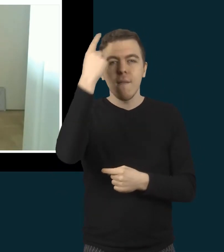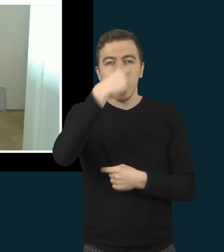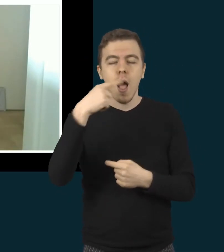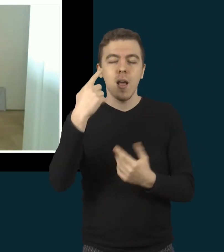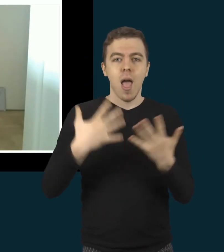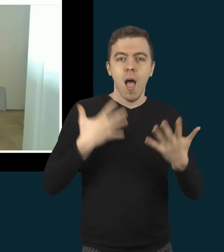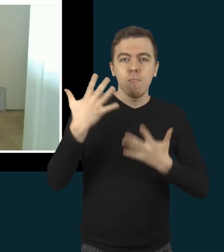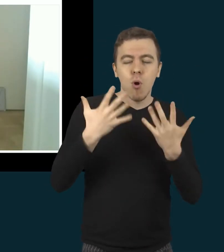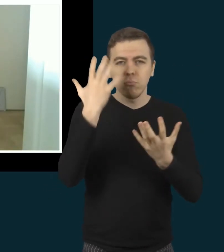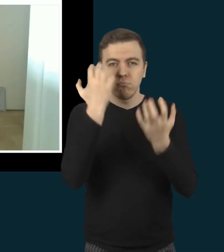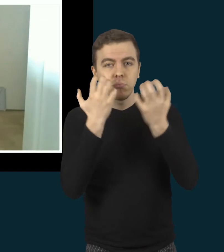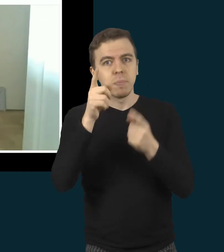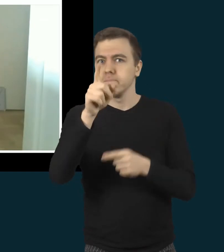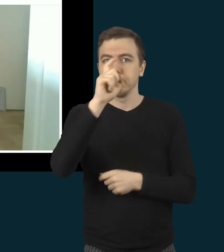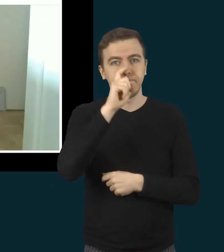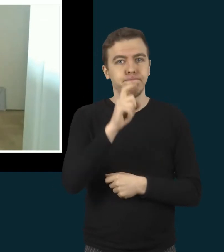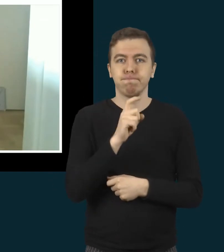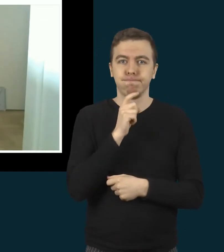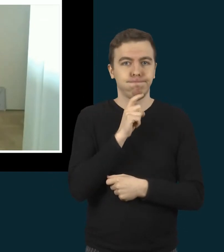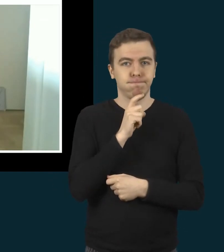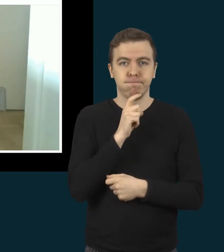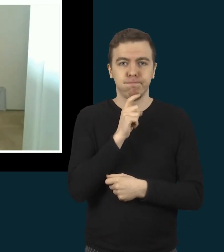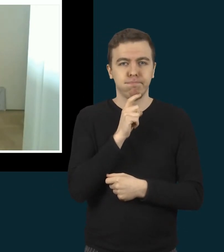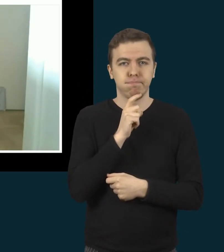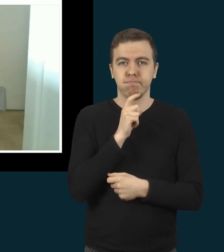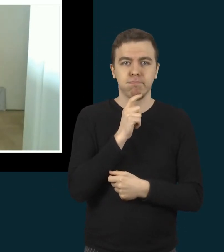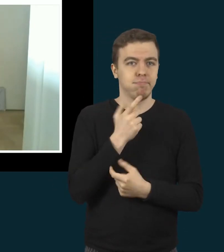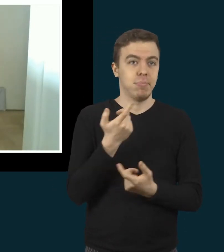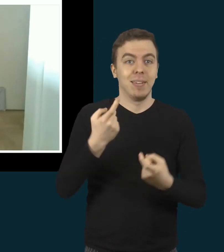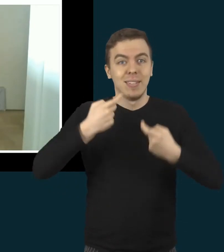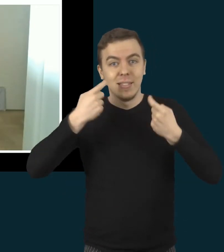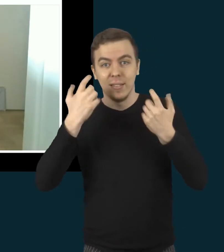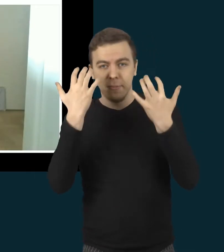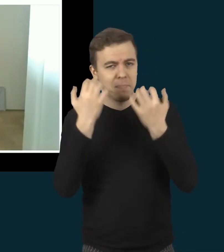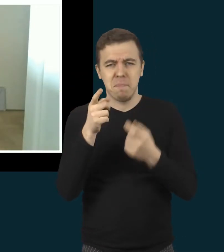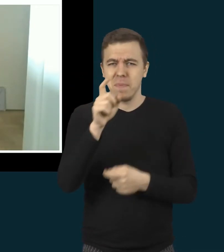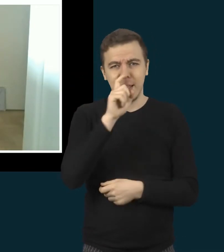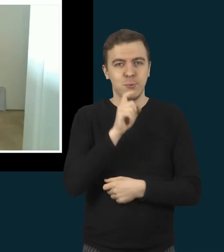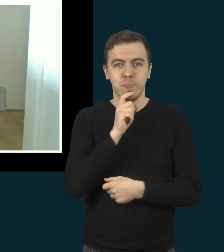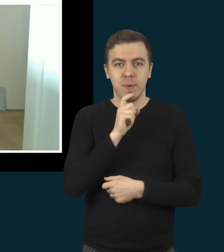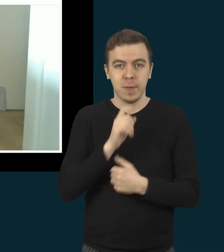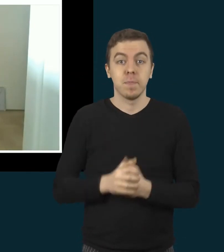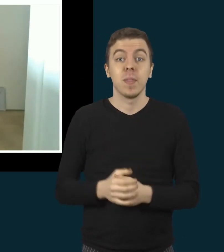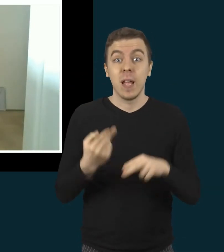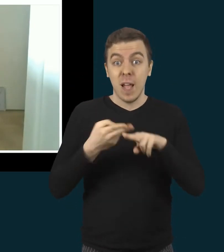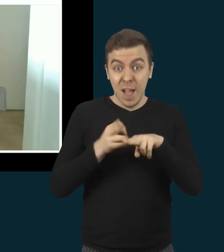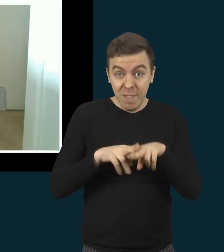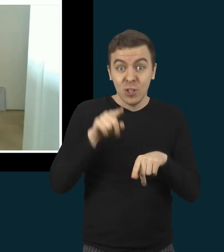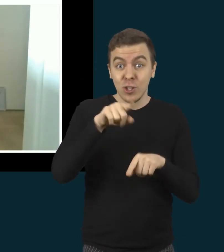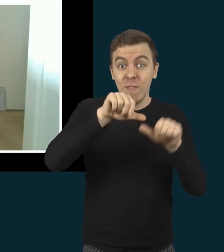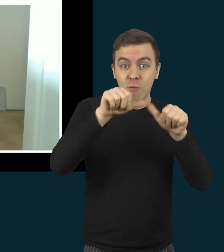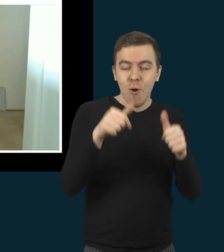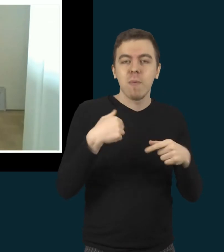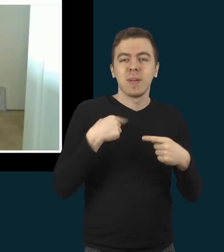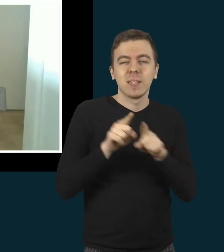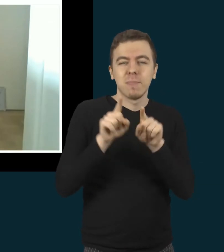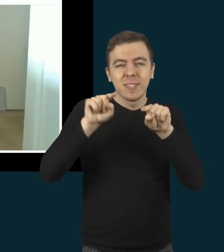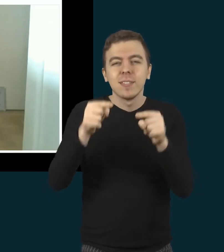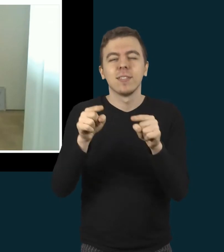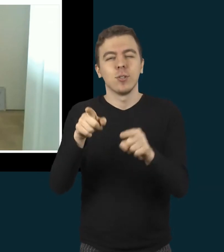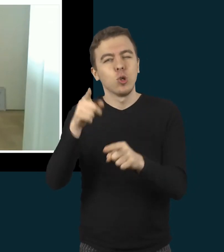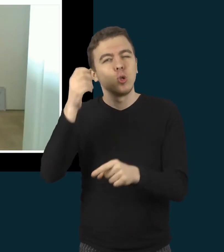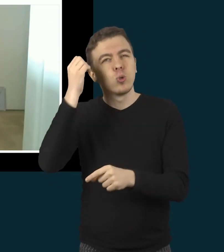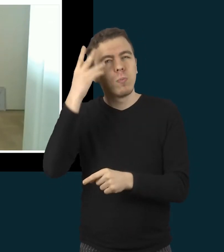nuskaityti nuo žmogaus veido apie jo emociją, tai šito metodo būdu mes tai skatinam vaikus daryti, kad jis